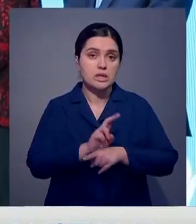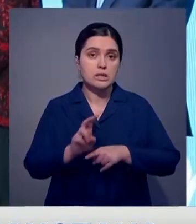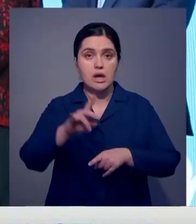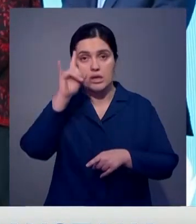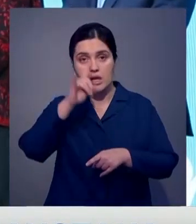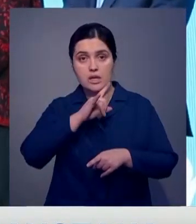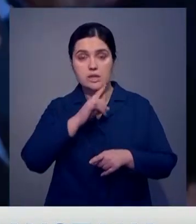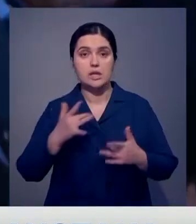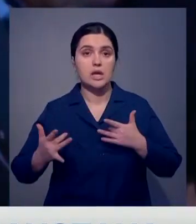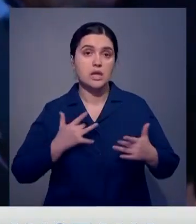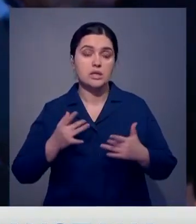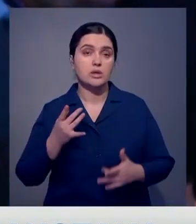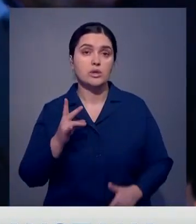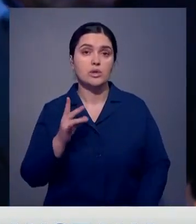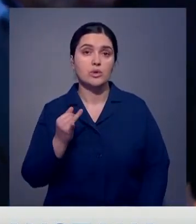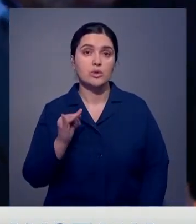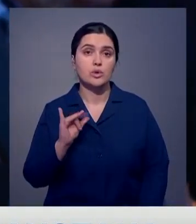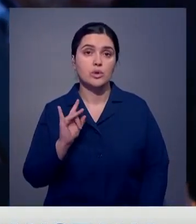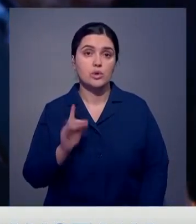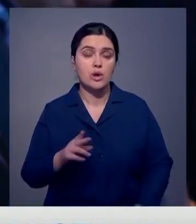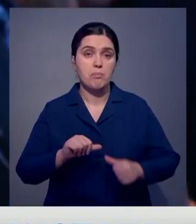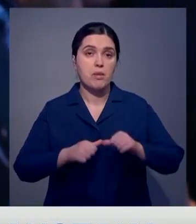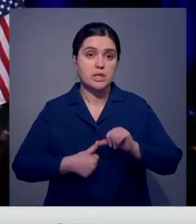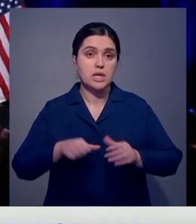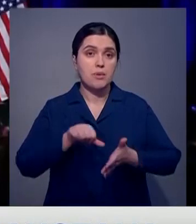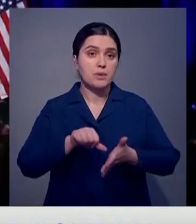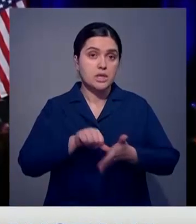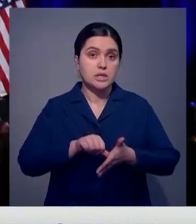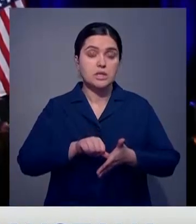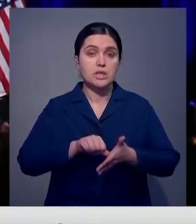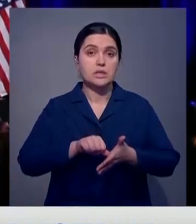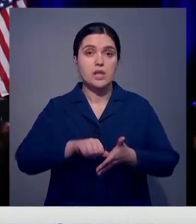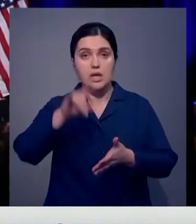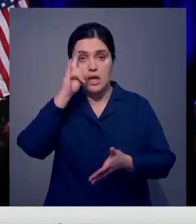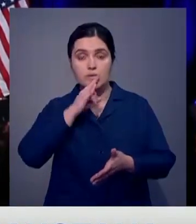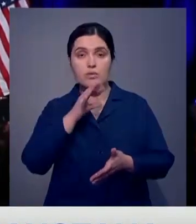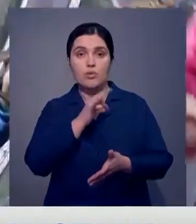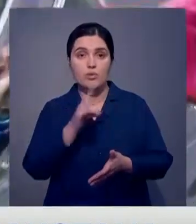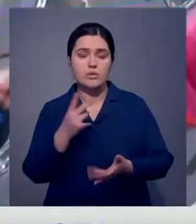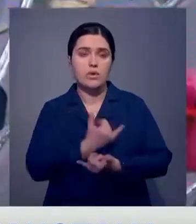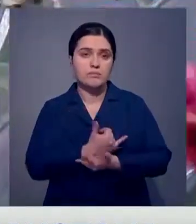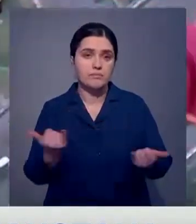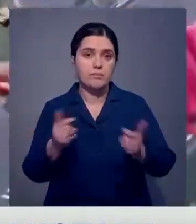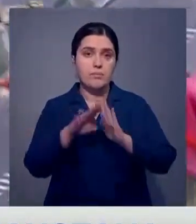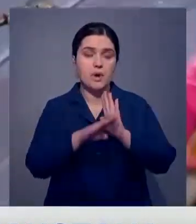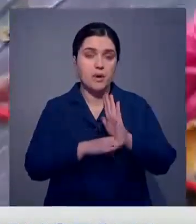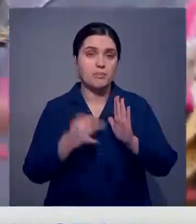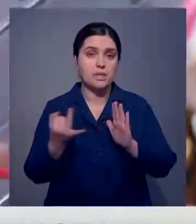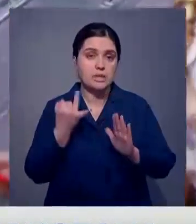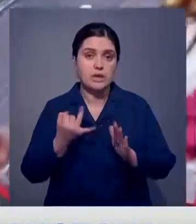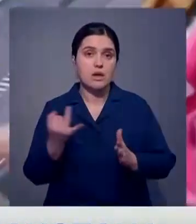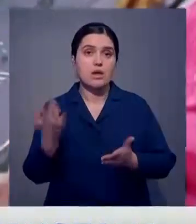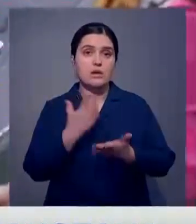«Казахконцерт». Тем временем в Нью-Йорке постоянное представительство нашей страны при ООН организовало насыщенную программу. Украшением